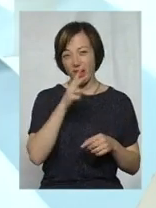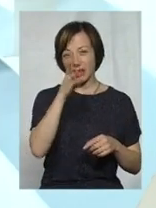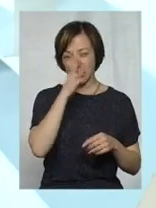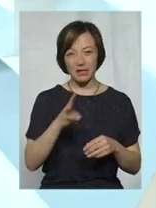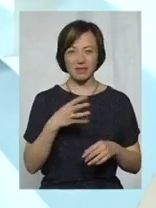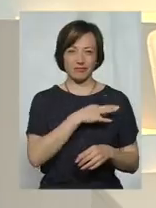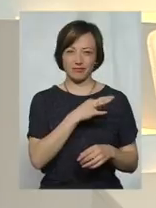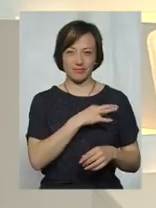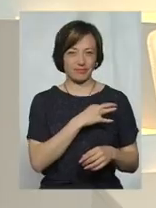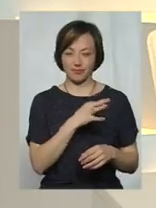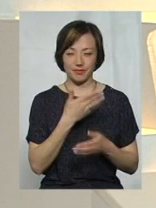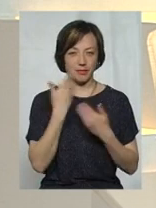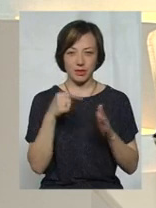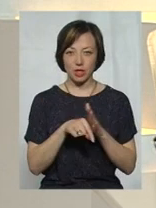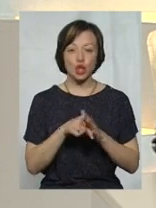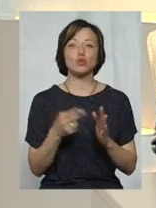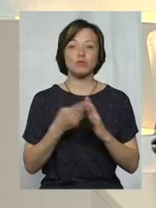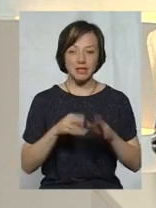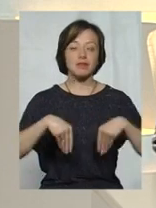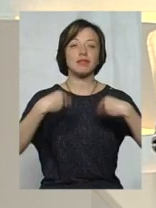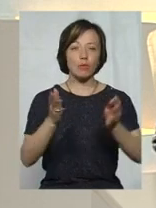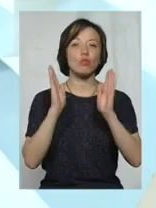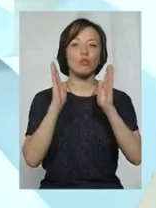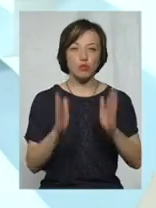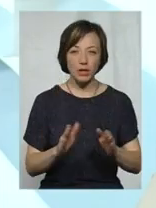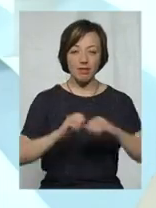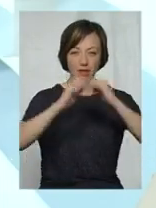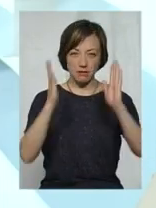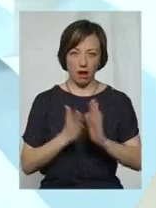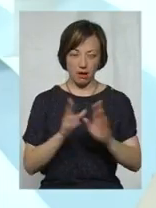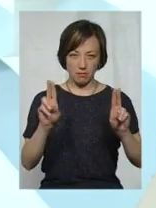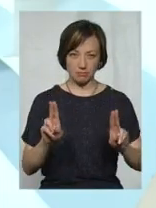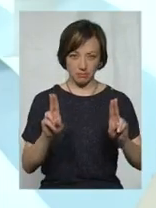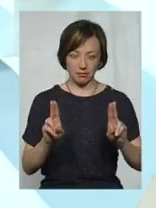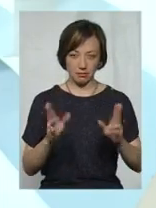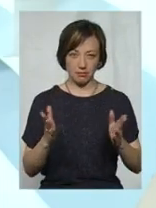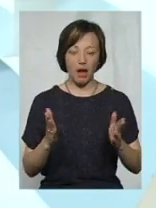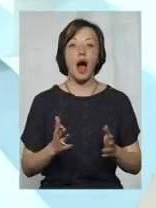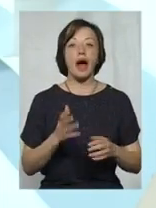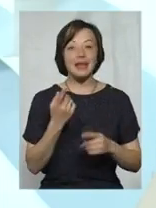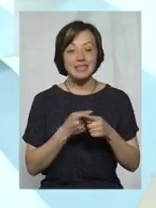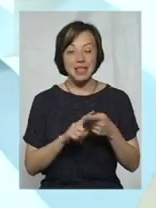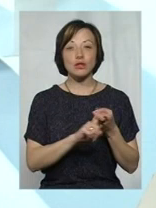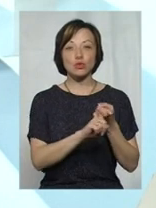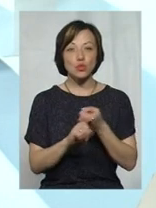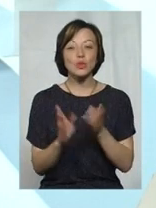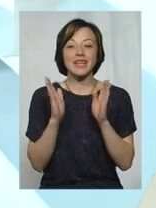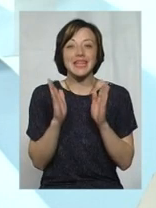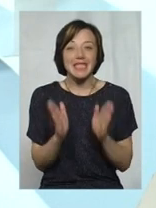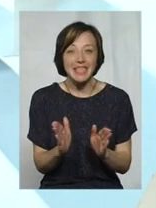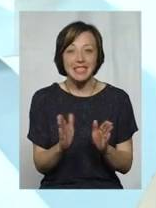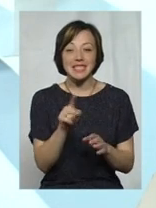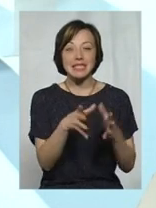не важливо. Немає значення. Субсидія буде призначена на загальних підставах. Це стосується, норми, лише тих